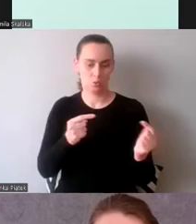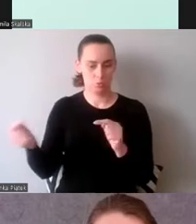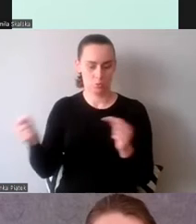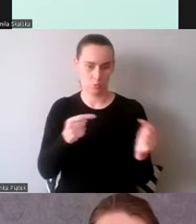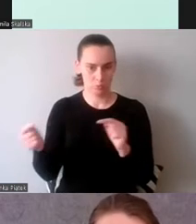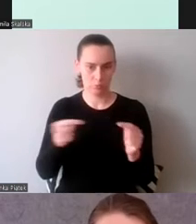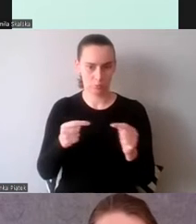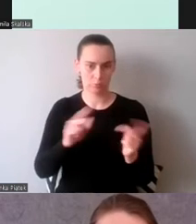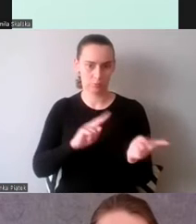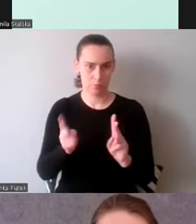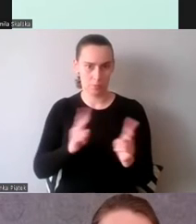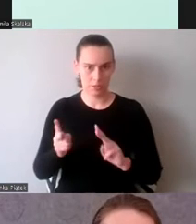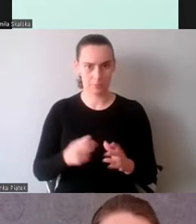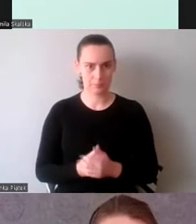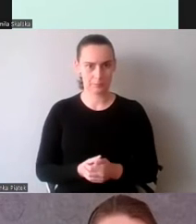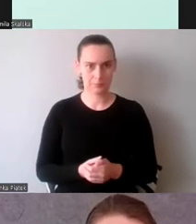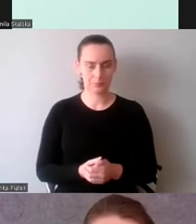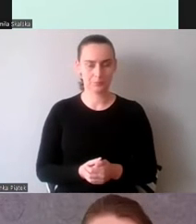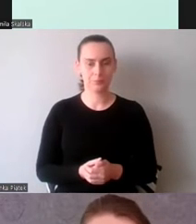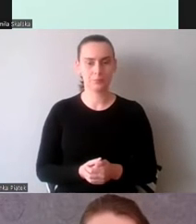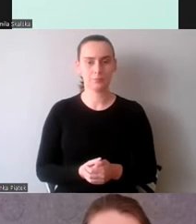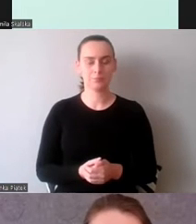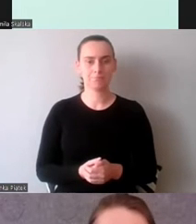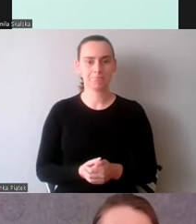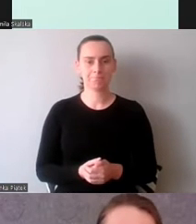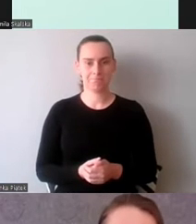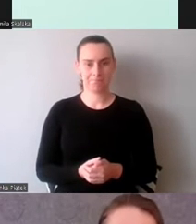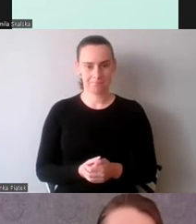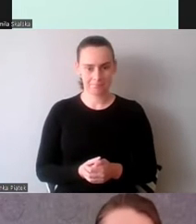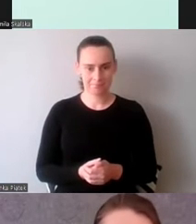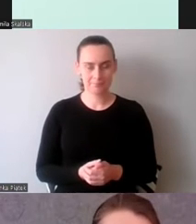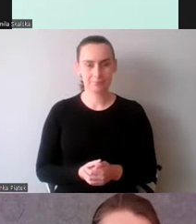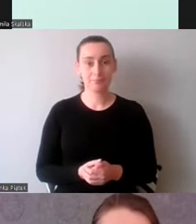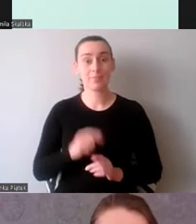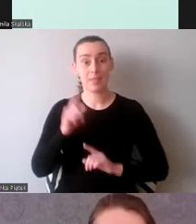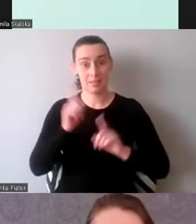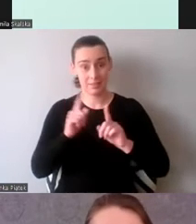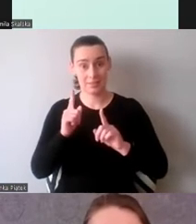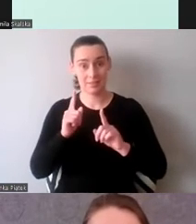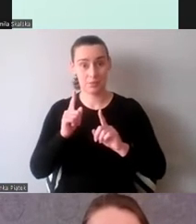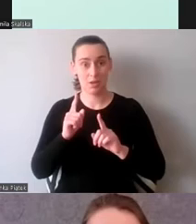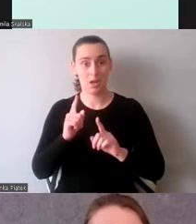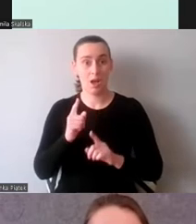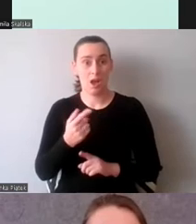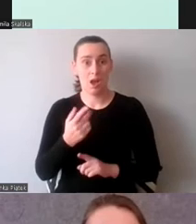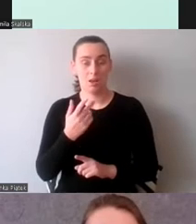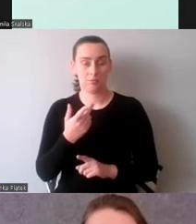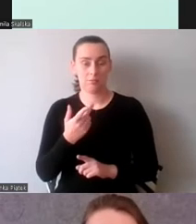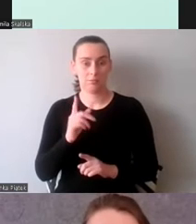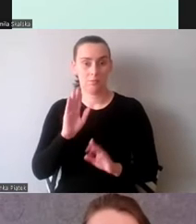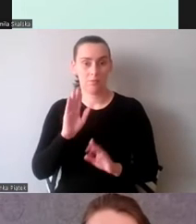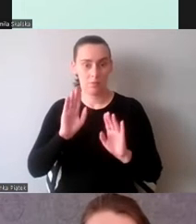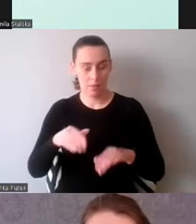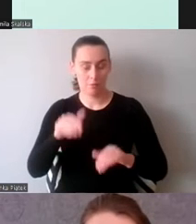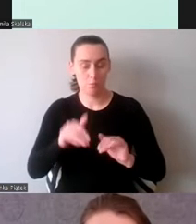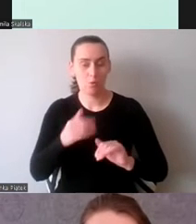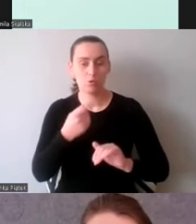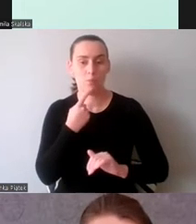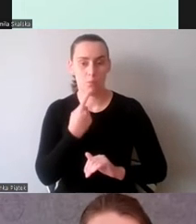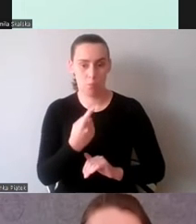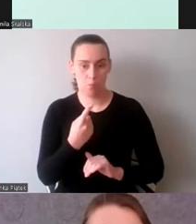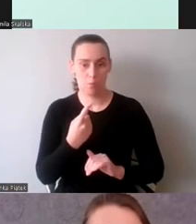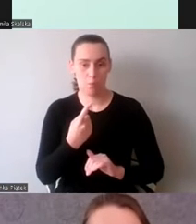Mówi się o tym, że pojawiają się nawet takie twierdzenia, że jest to kluczowa sprawa w tłumaczeniach